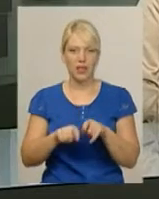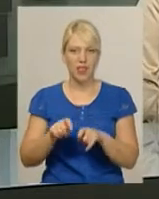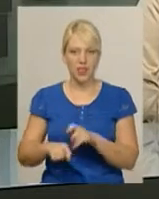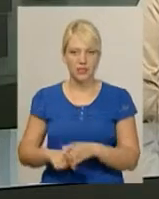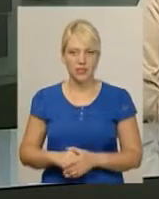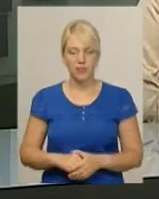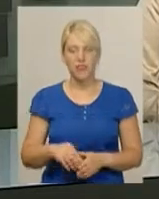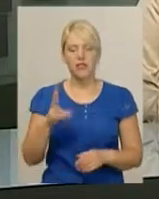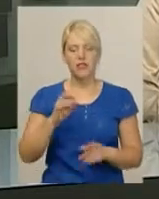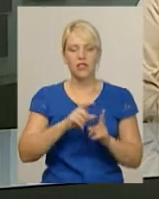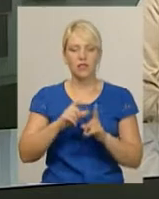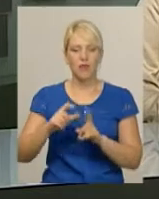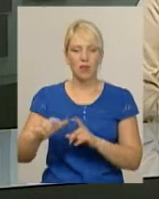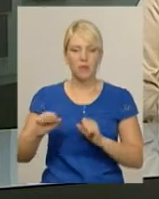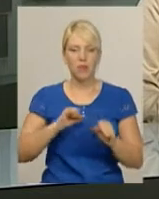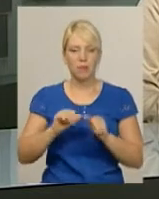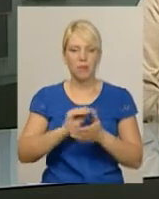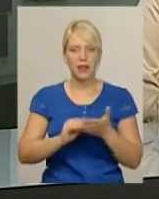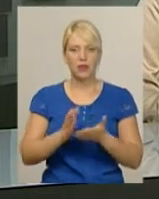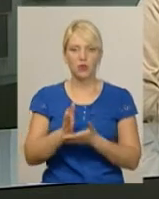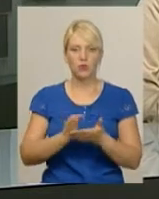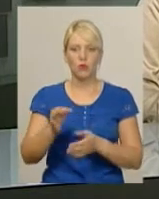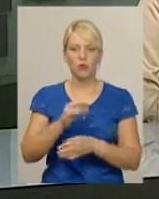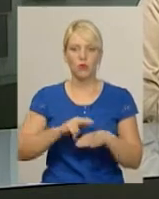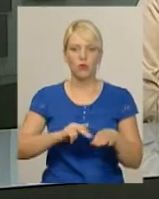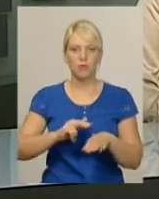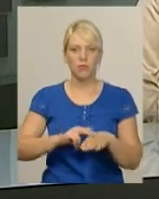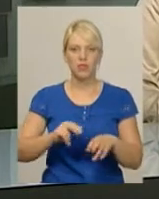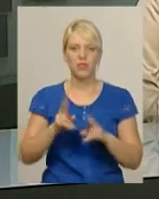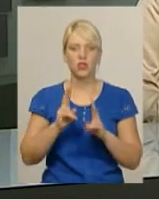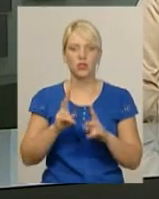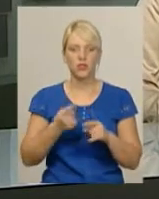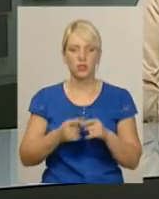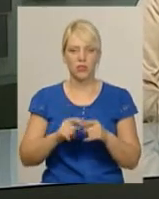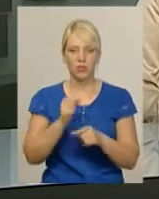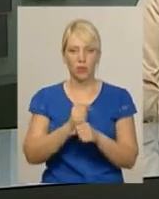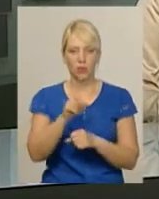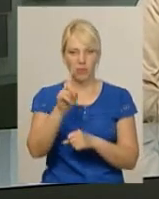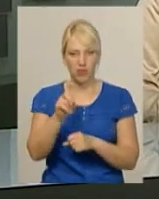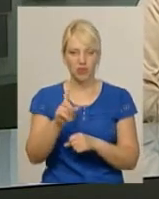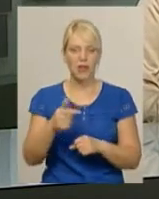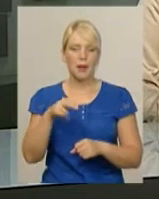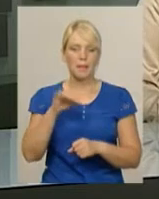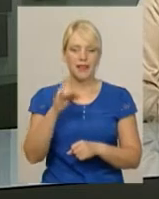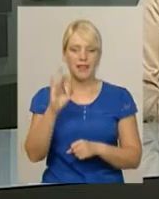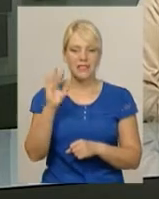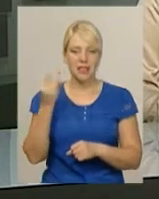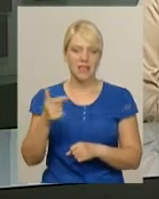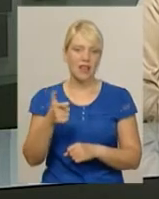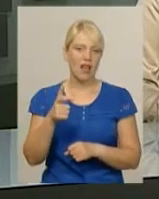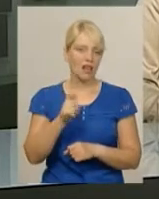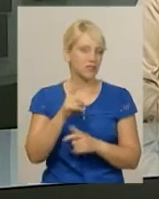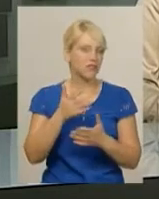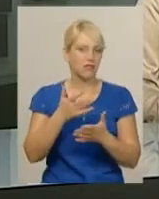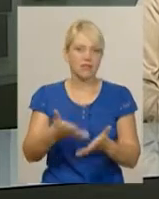За словами керівника преслужби обласної поліції Інни Глеги, хто саме розпилив балончик з перцевим газом, слідчі не з'ясували.